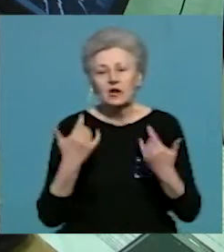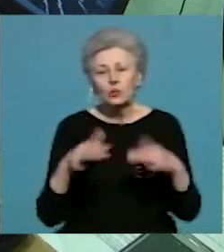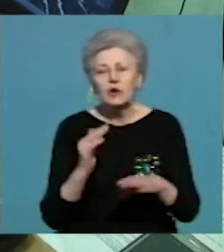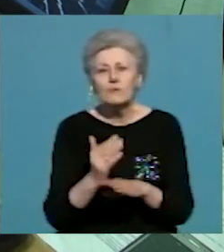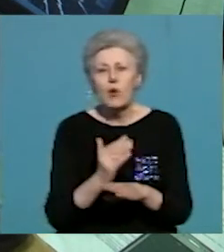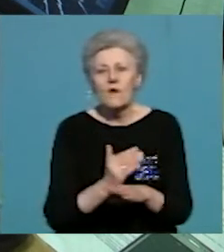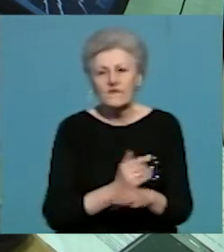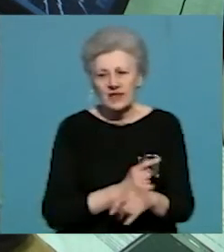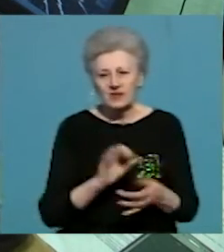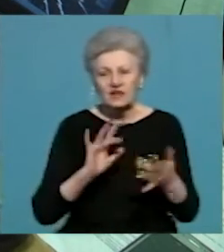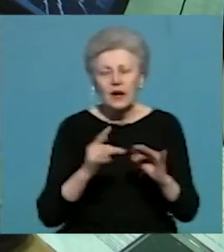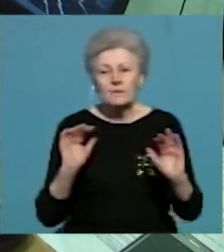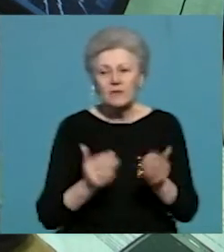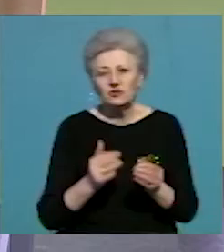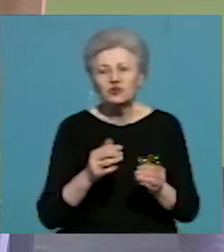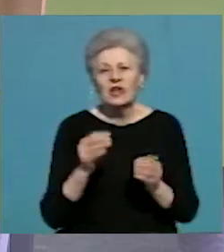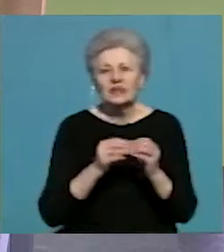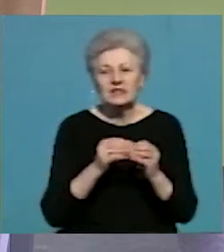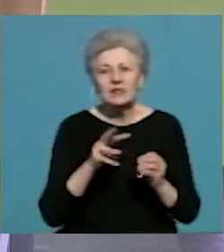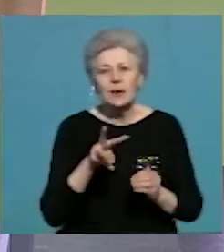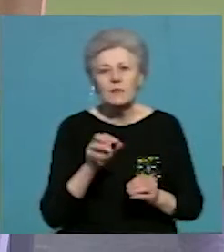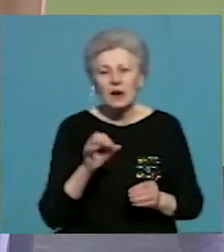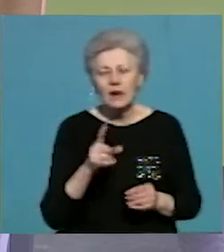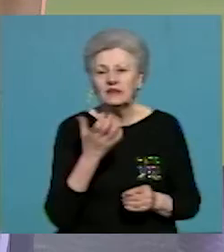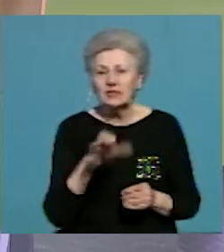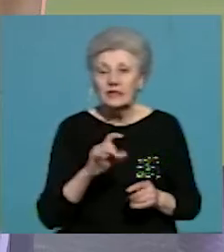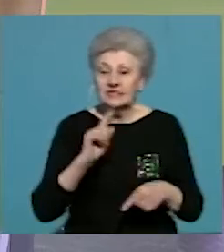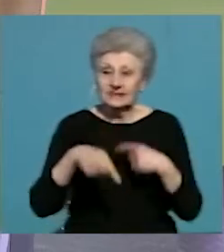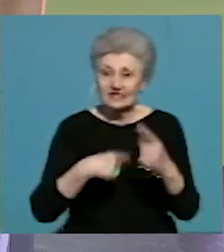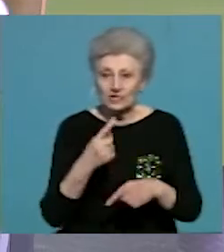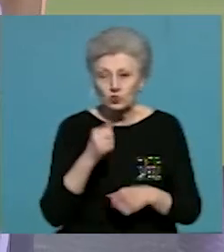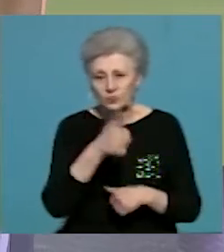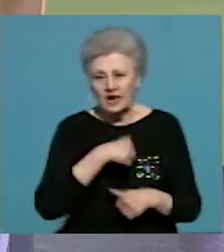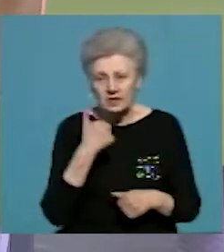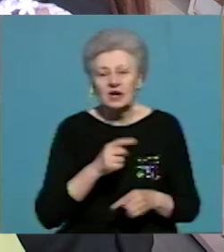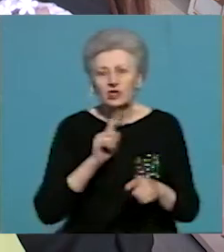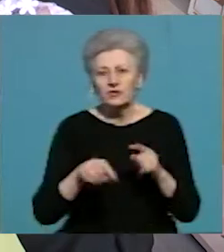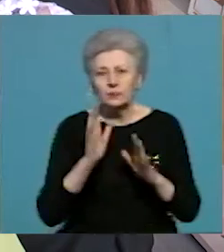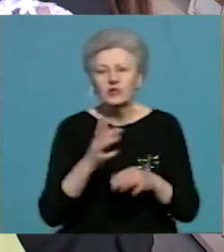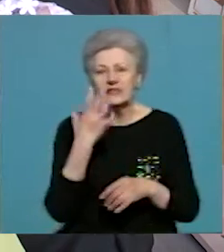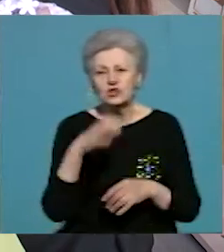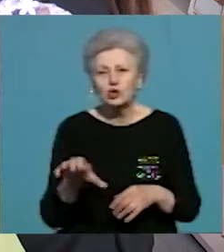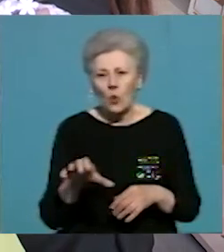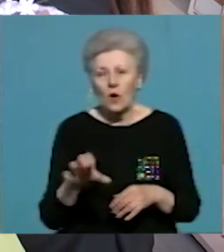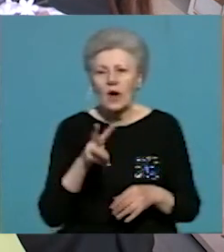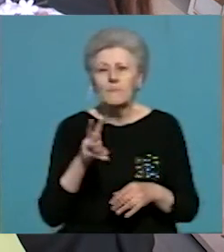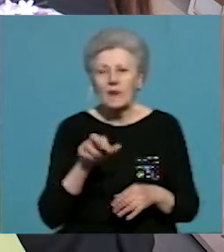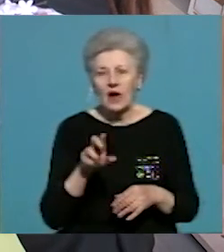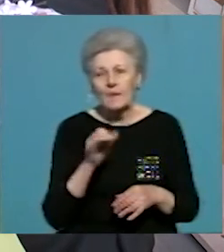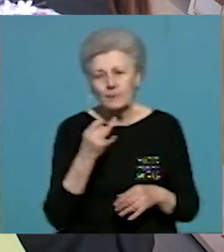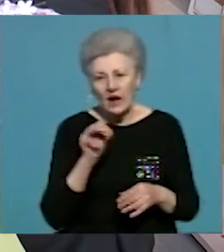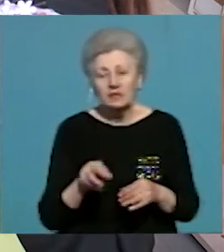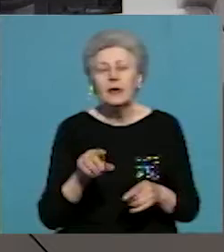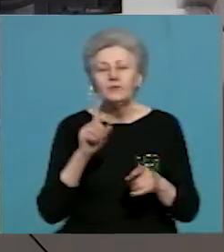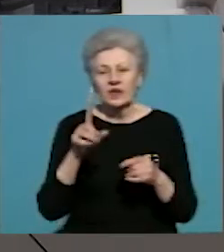інтернет – менше 10 мегабайт на секунду. З січня наступного року його швидкість буде 100 мегабайт. Для цього у район спрямували понад